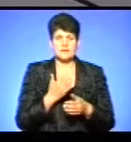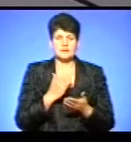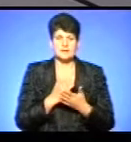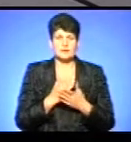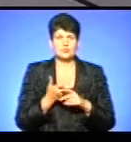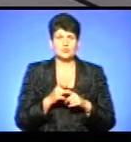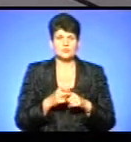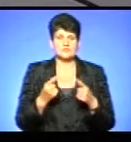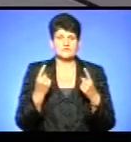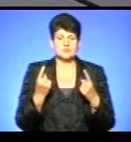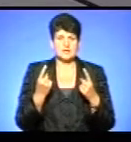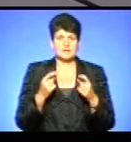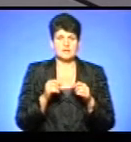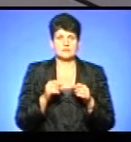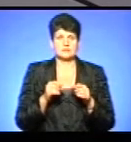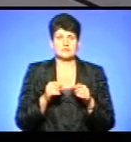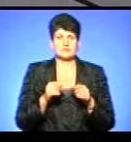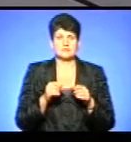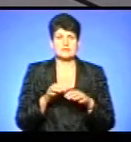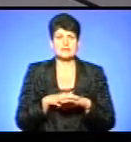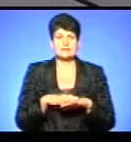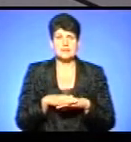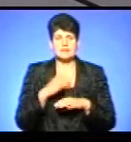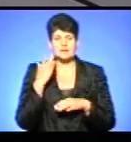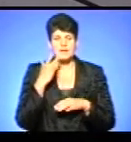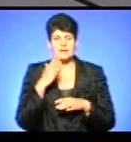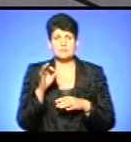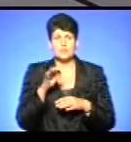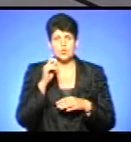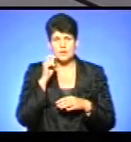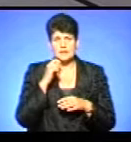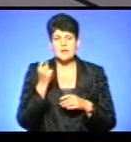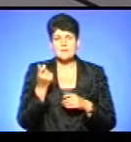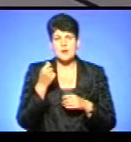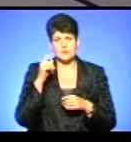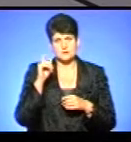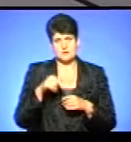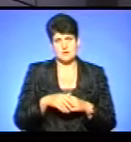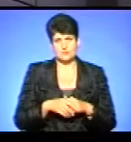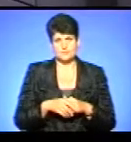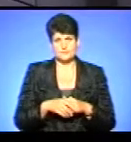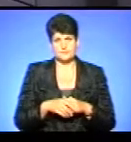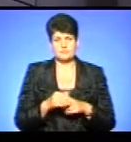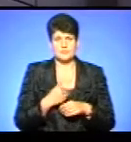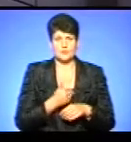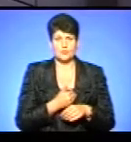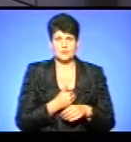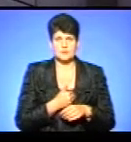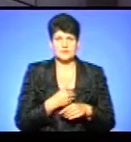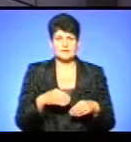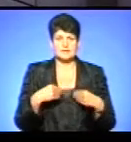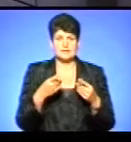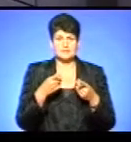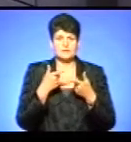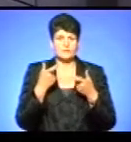велике корінне населення, американці, які про Україну дуже мало чого знають. І ми хотіли донести їм інформацію,